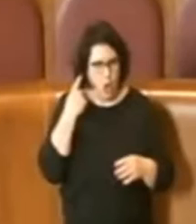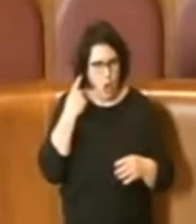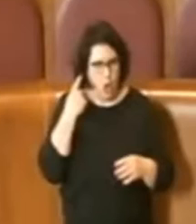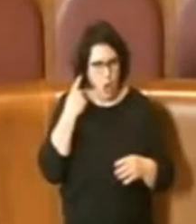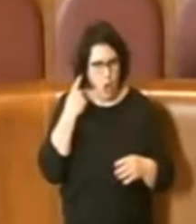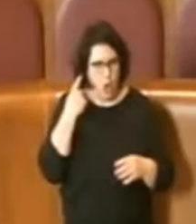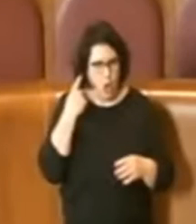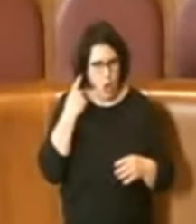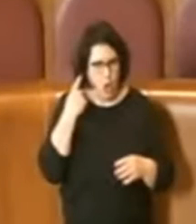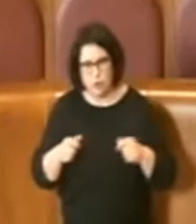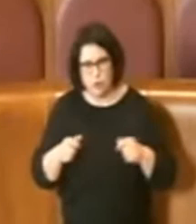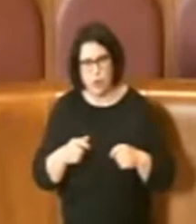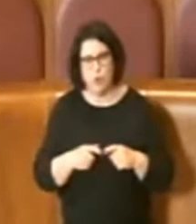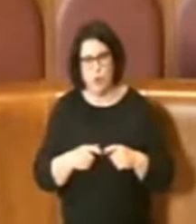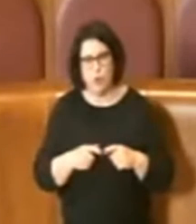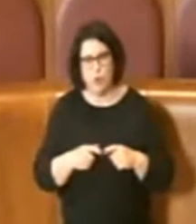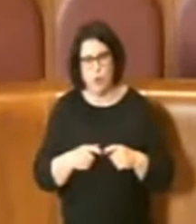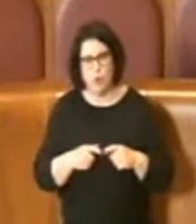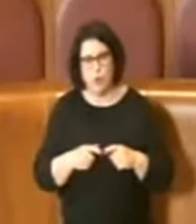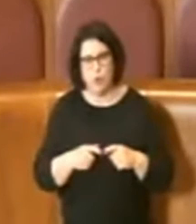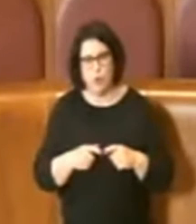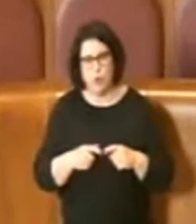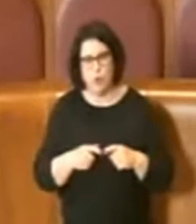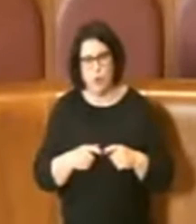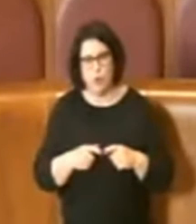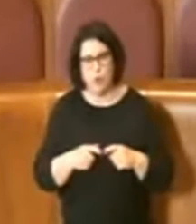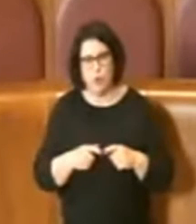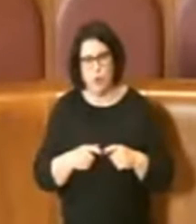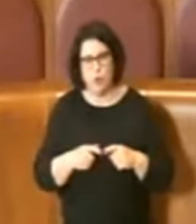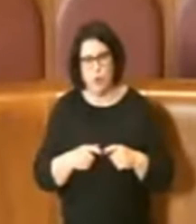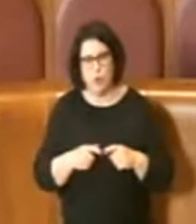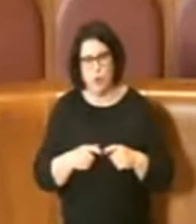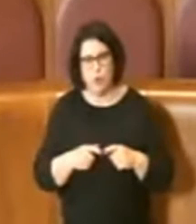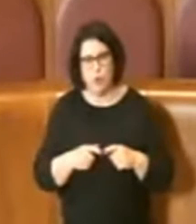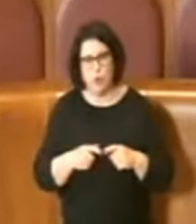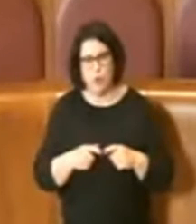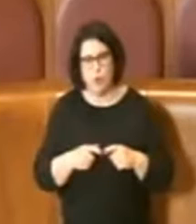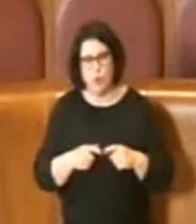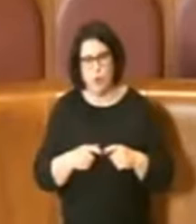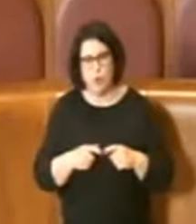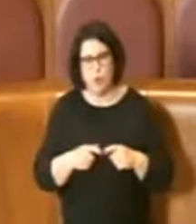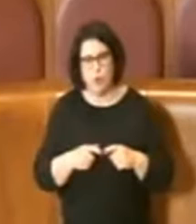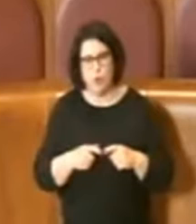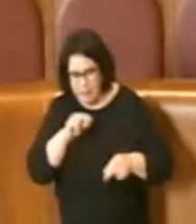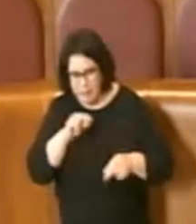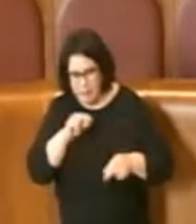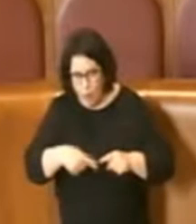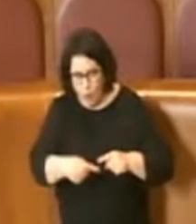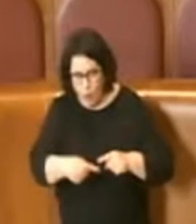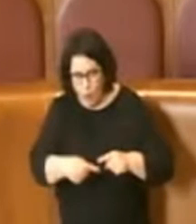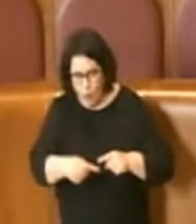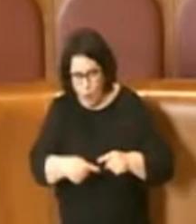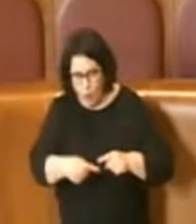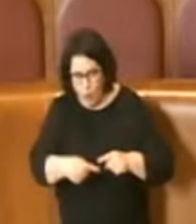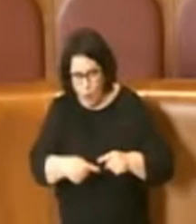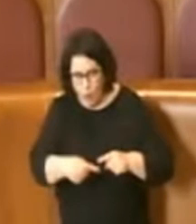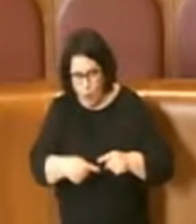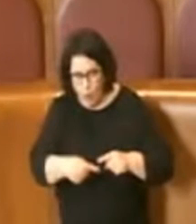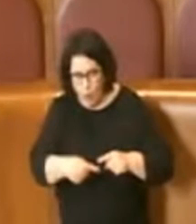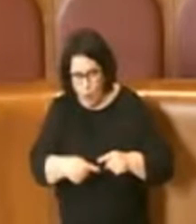persone che hanno all'uso a secondi fini, i fini di campagna elettorale di lei, sindaca, e queste